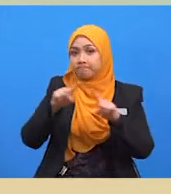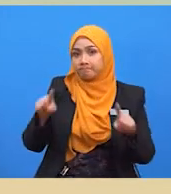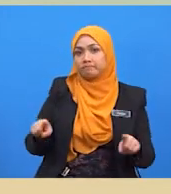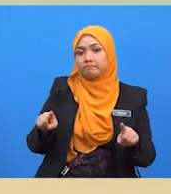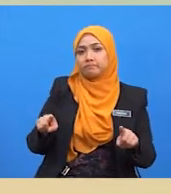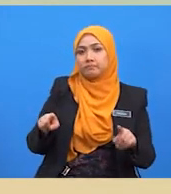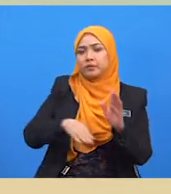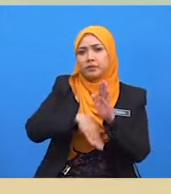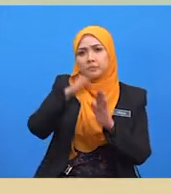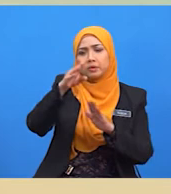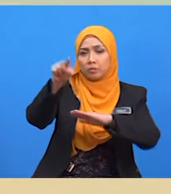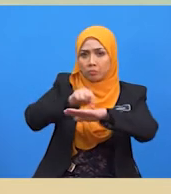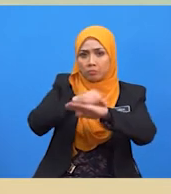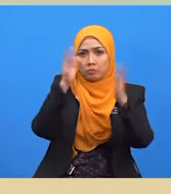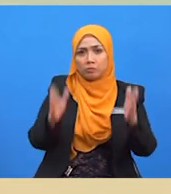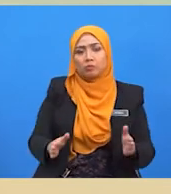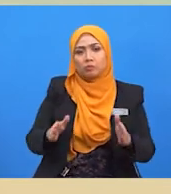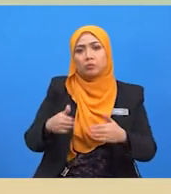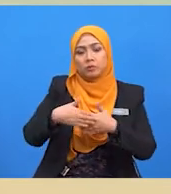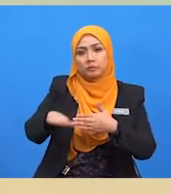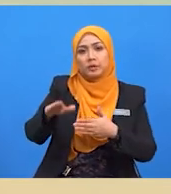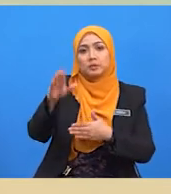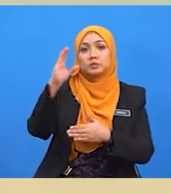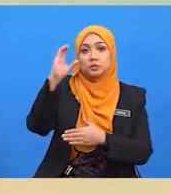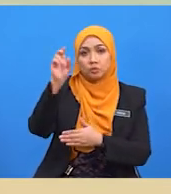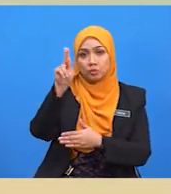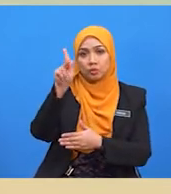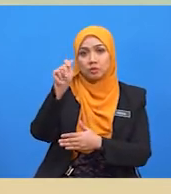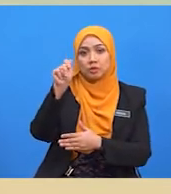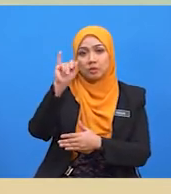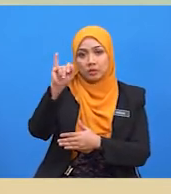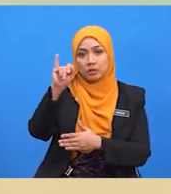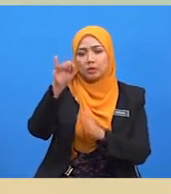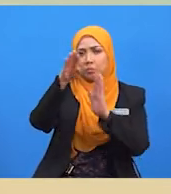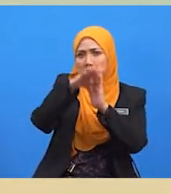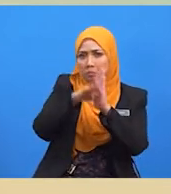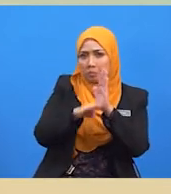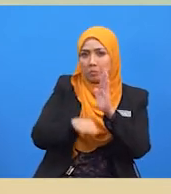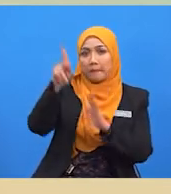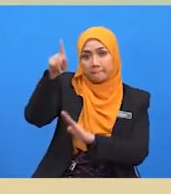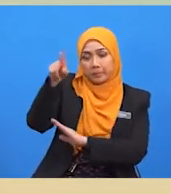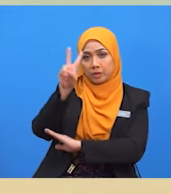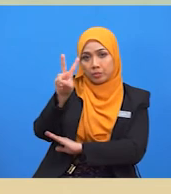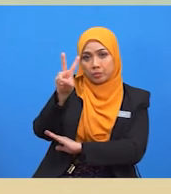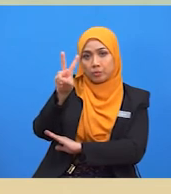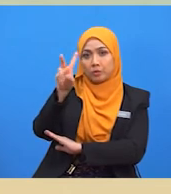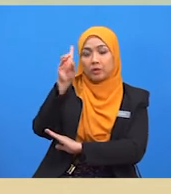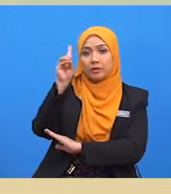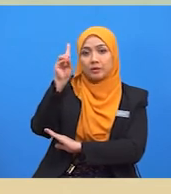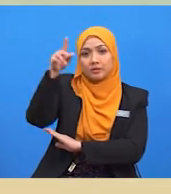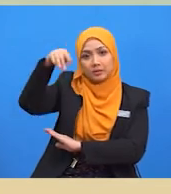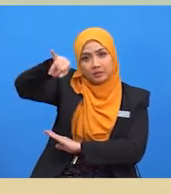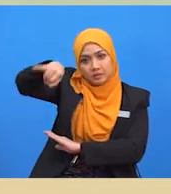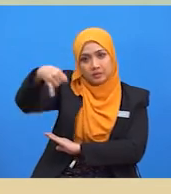Namun, lebihan pengguna selepas tarif telah berkurang menjadi P2-D